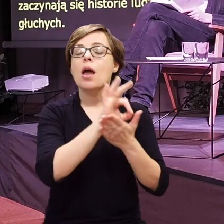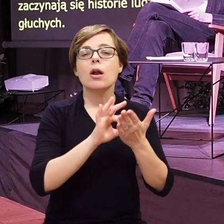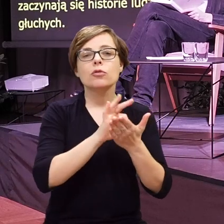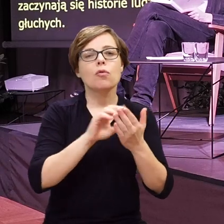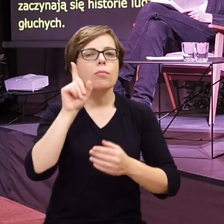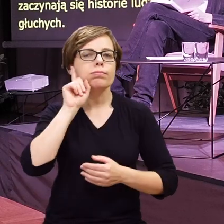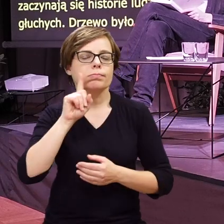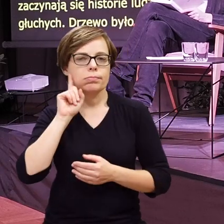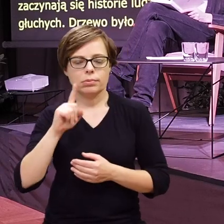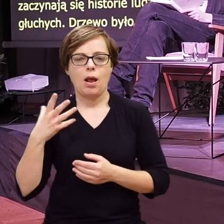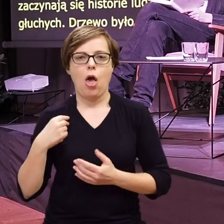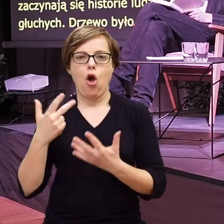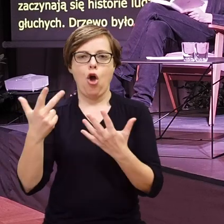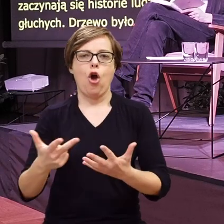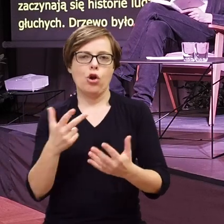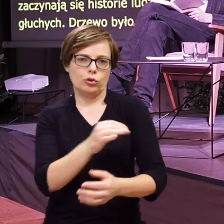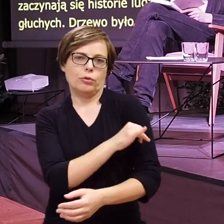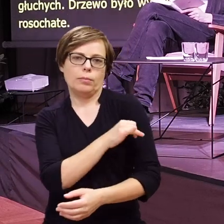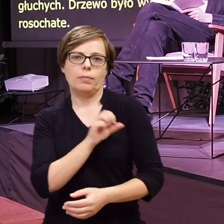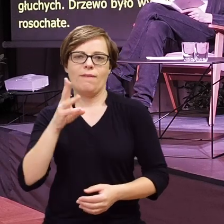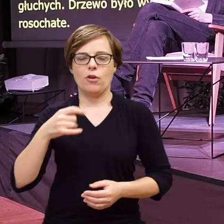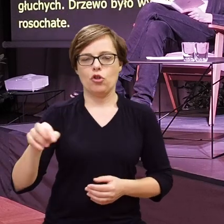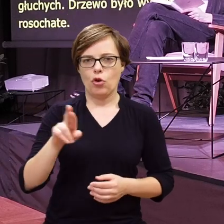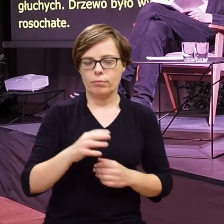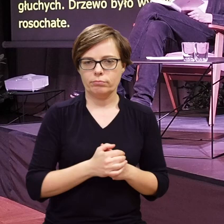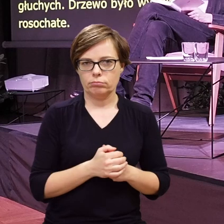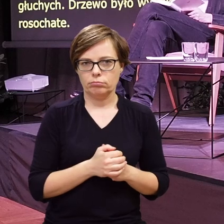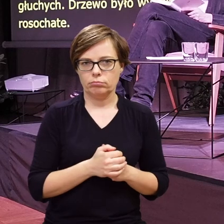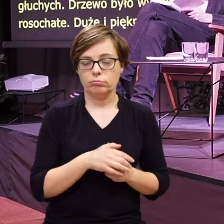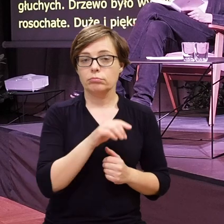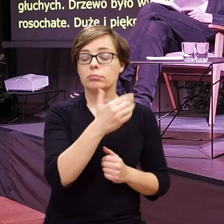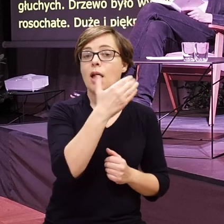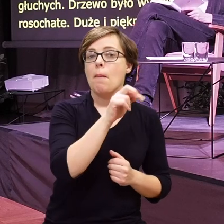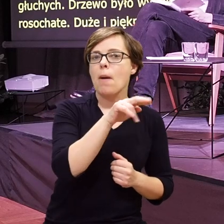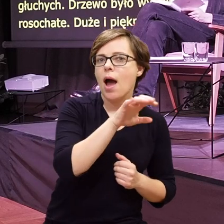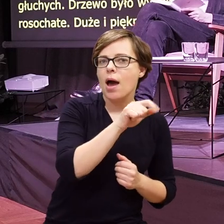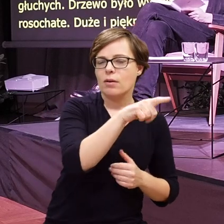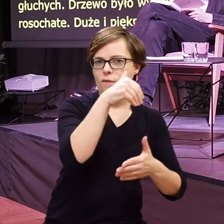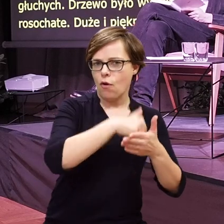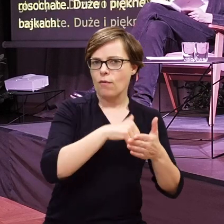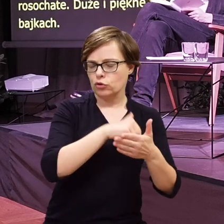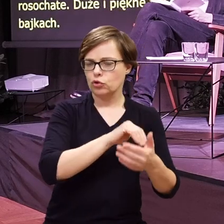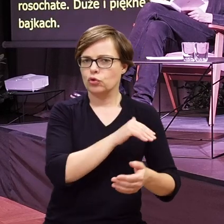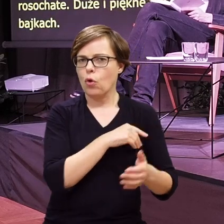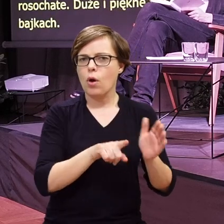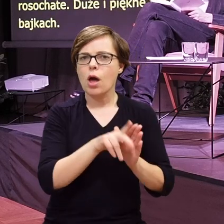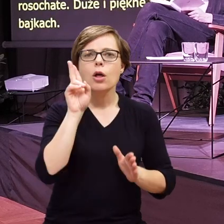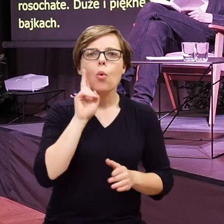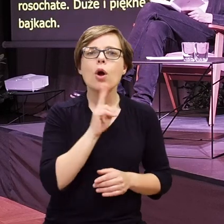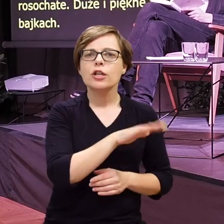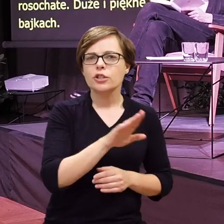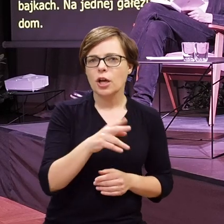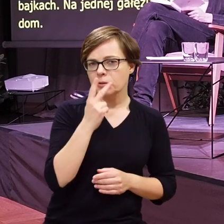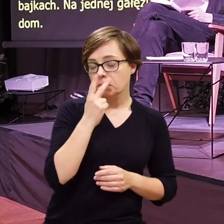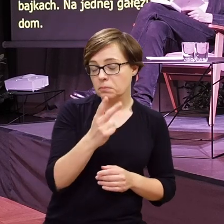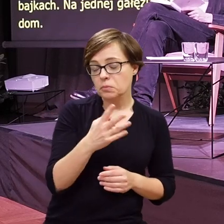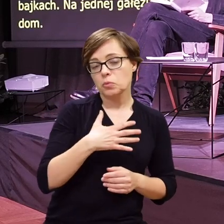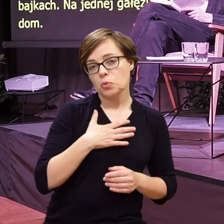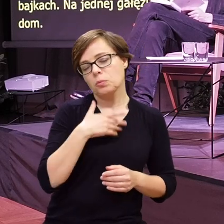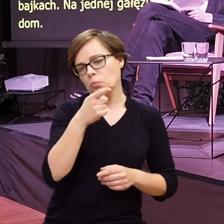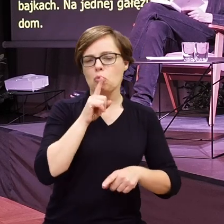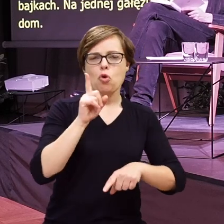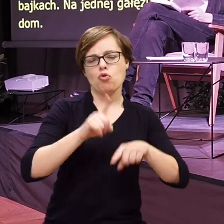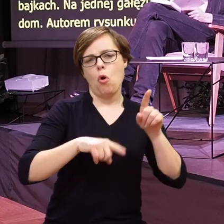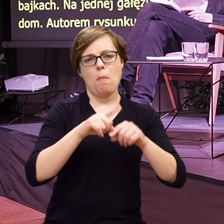Autorem rysunku był ośmioletni Wiktor. Domek na drzewie, pomyślała Maria, wychowawczyni w szkole dla głuchych dzieci.